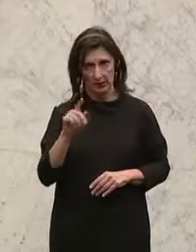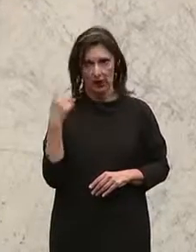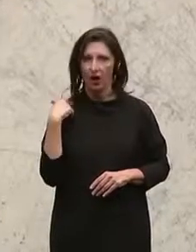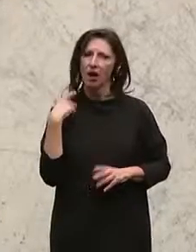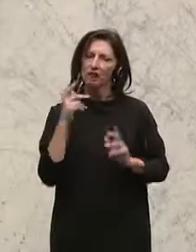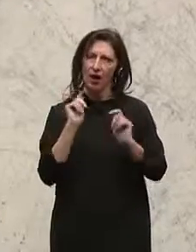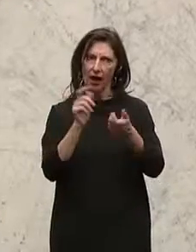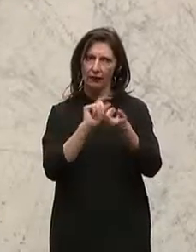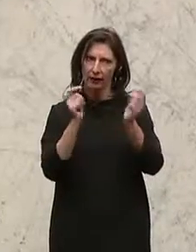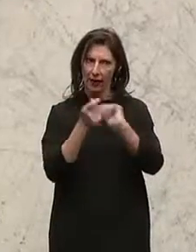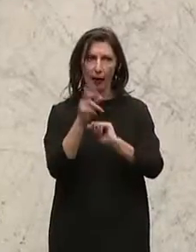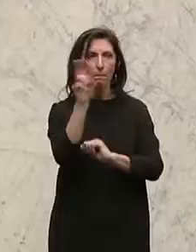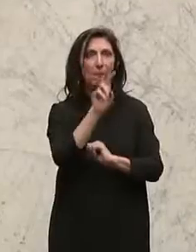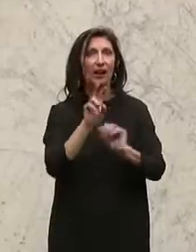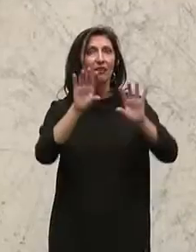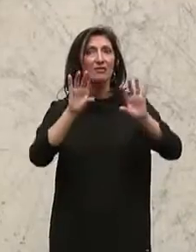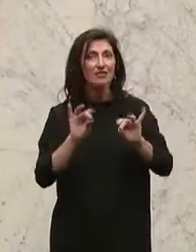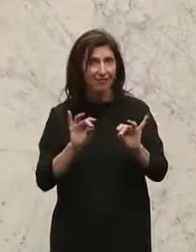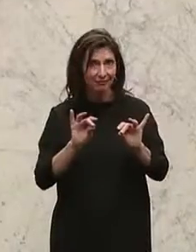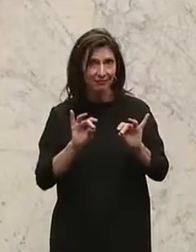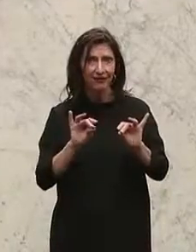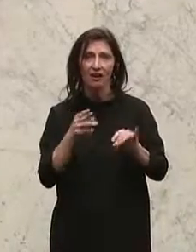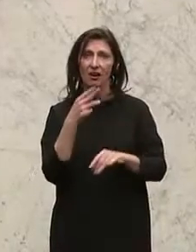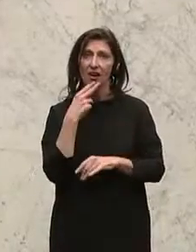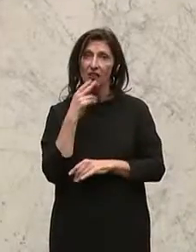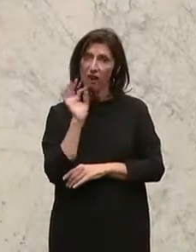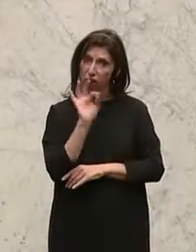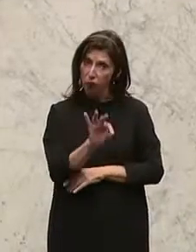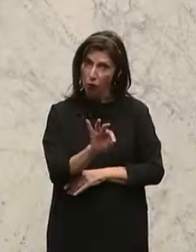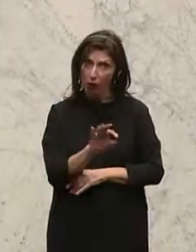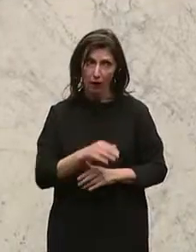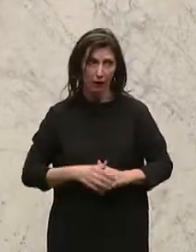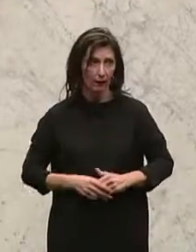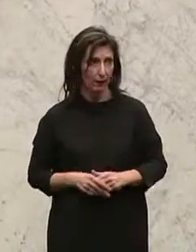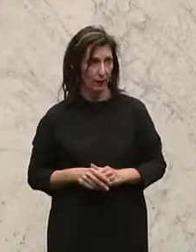Abbehinderungsantrag betreffend § 10 eingebracht. Wer spricht sich dafür aus?